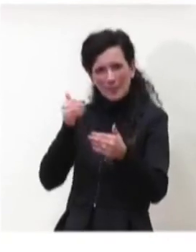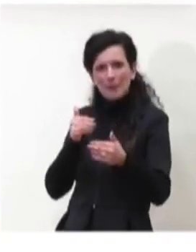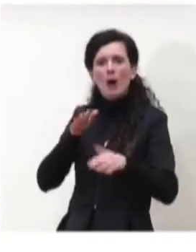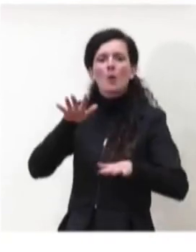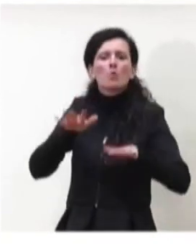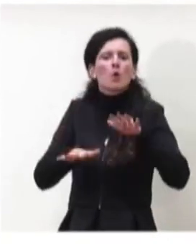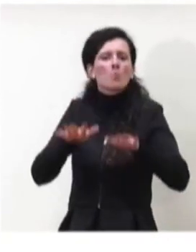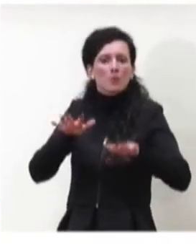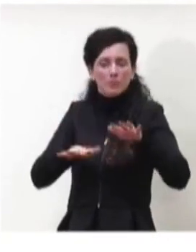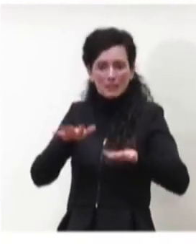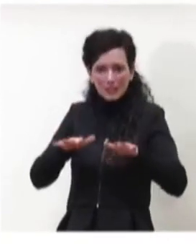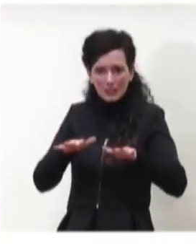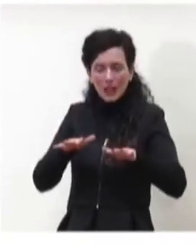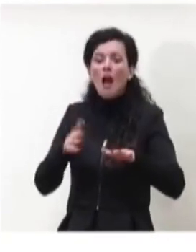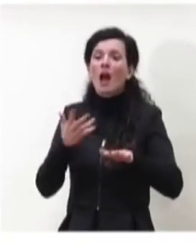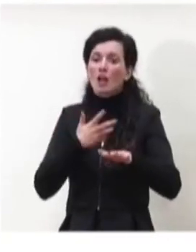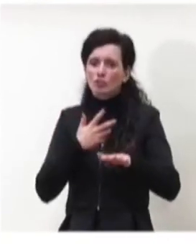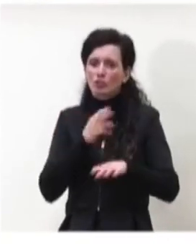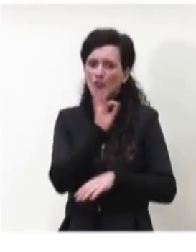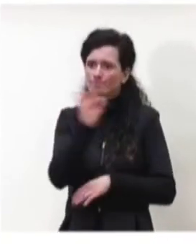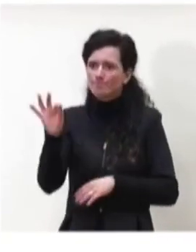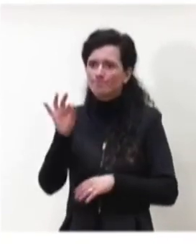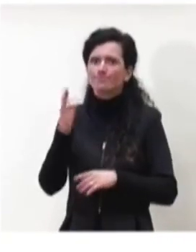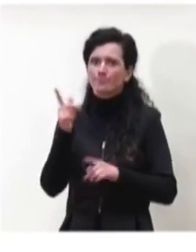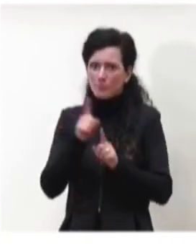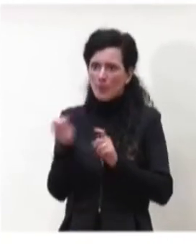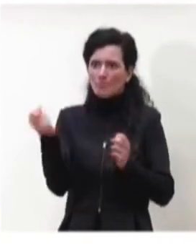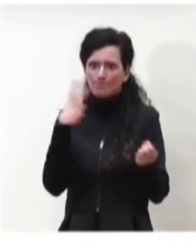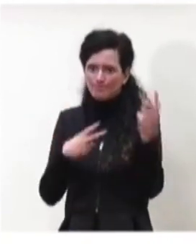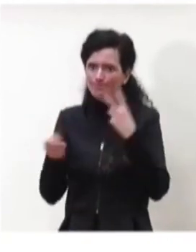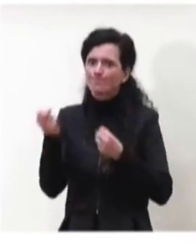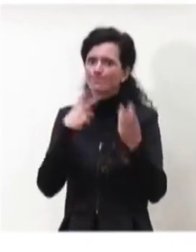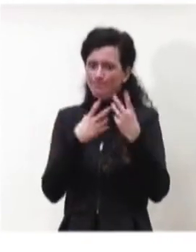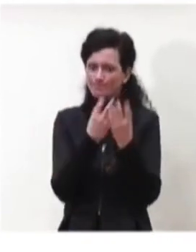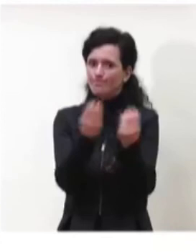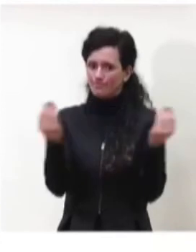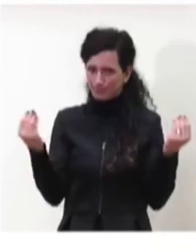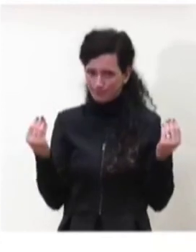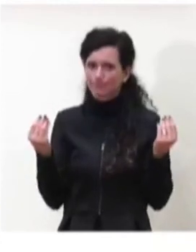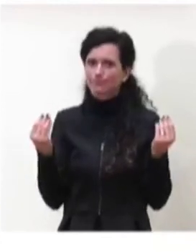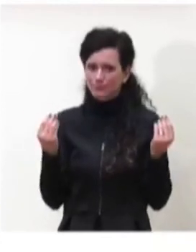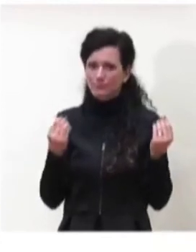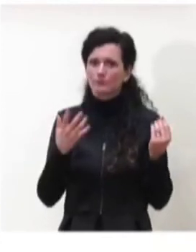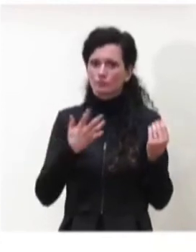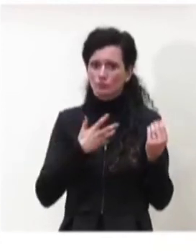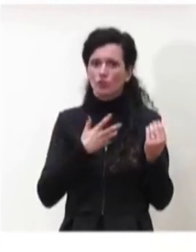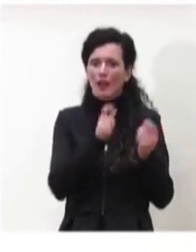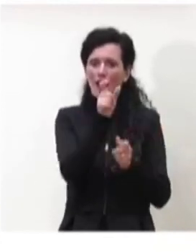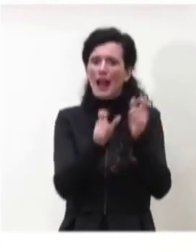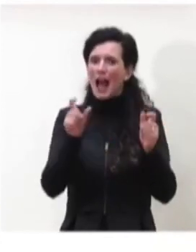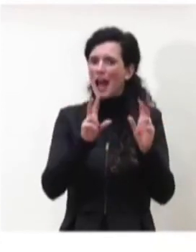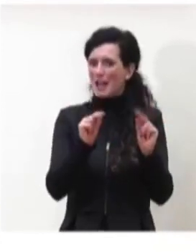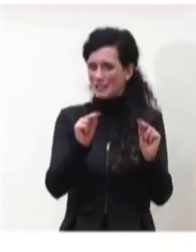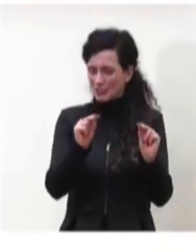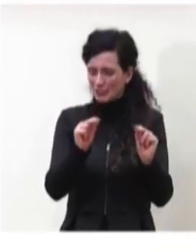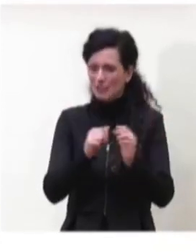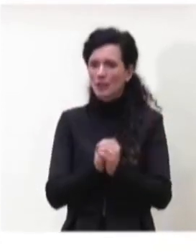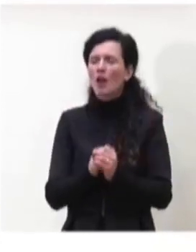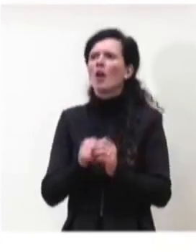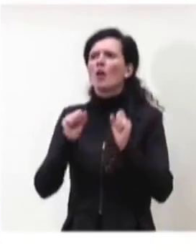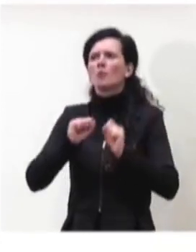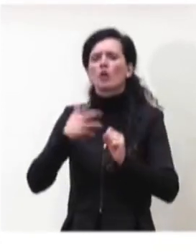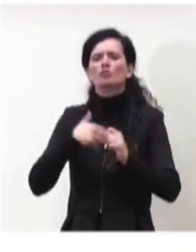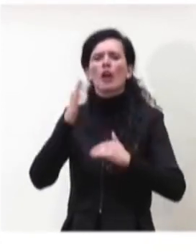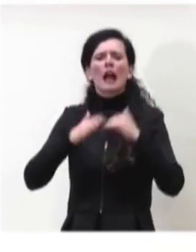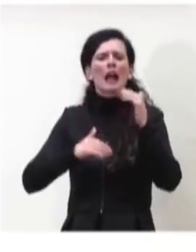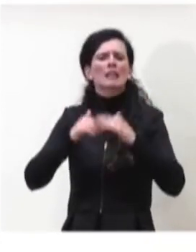presenza di molteplici allerte e mettendo insieme questi elementi possiamo avere una classificazione del rischio